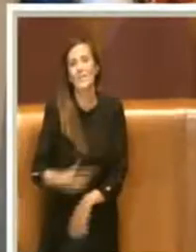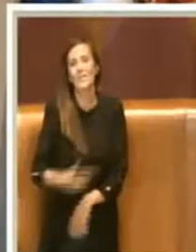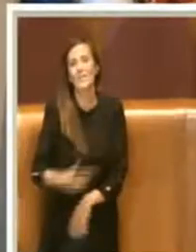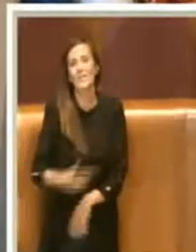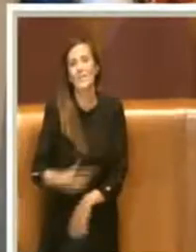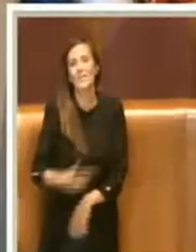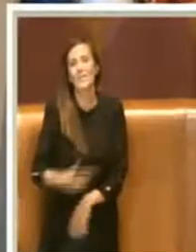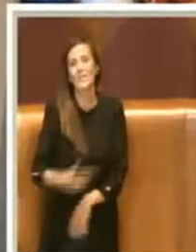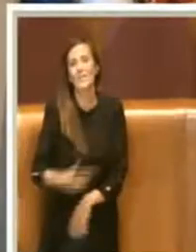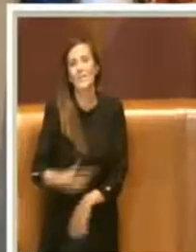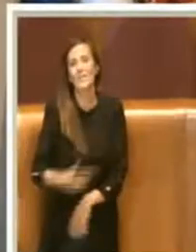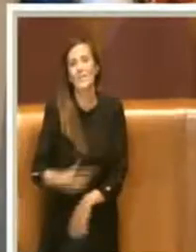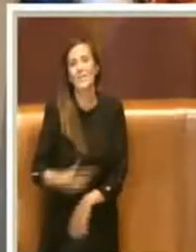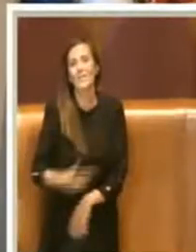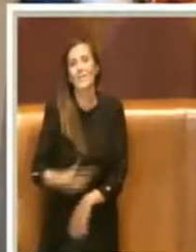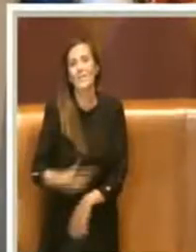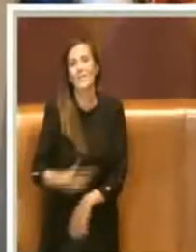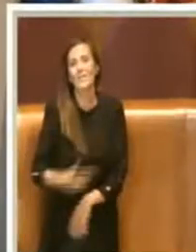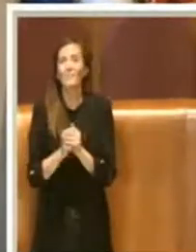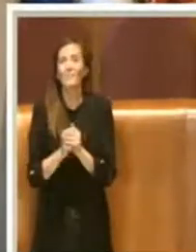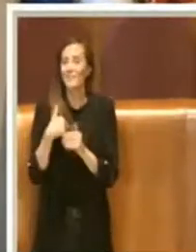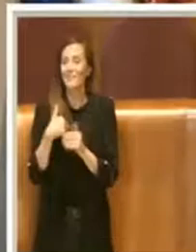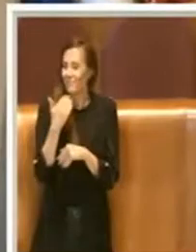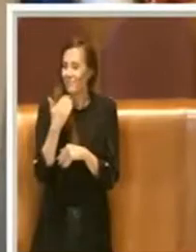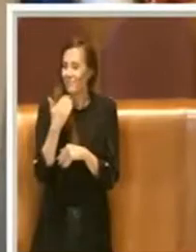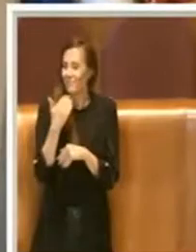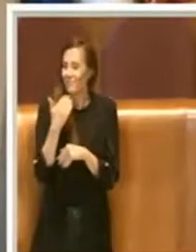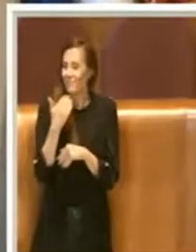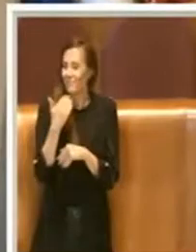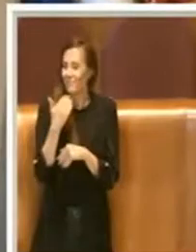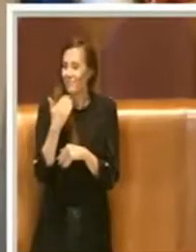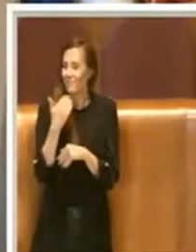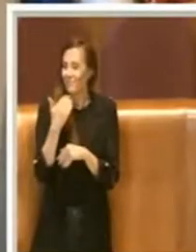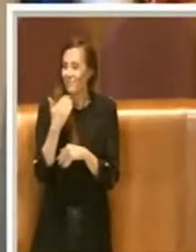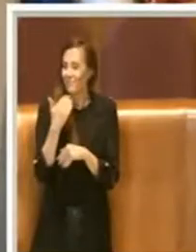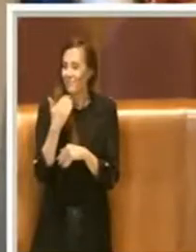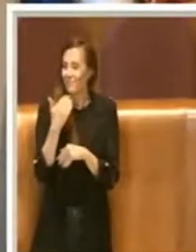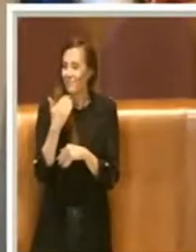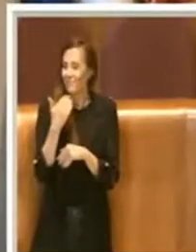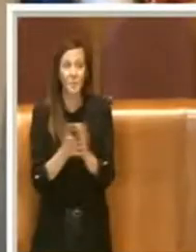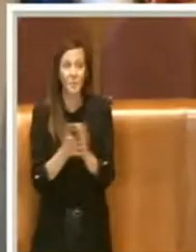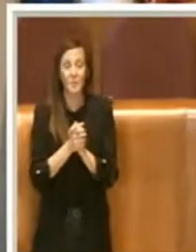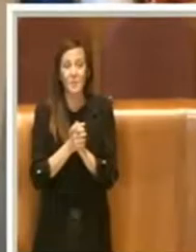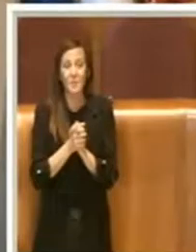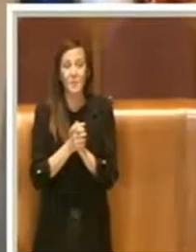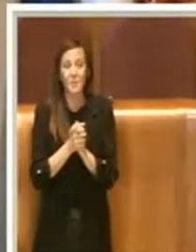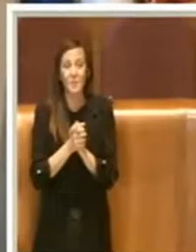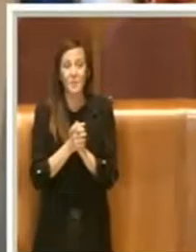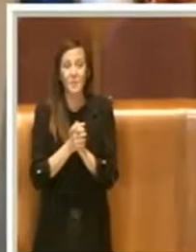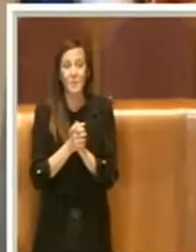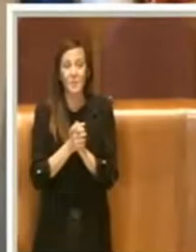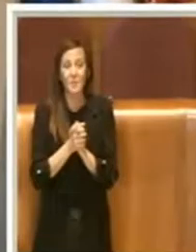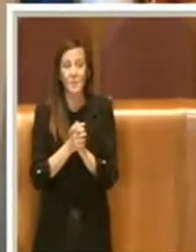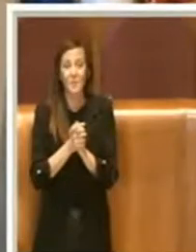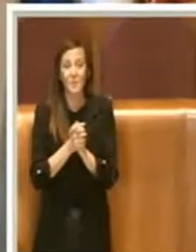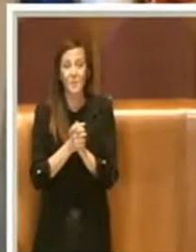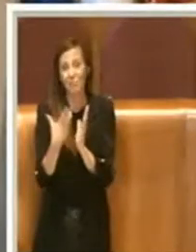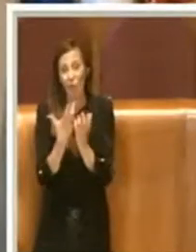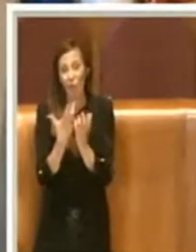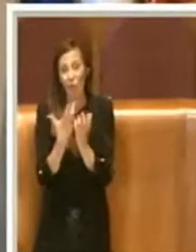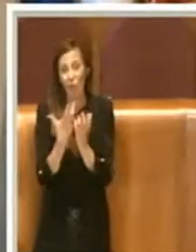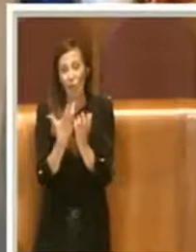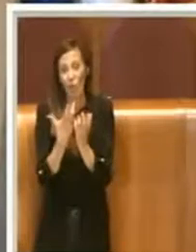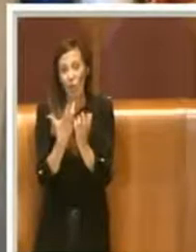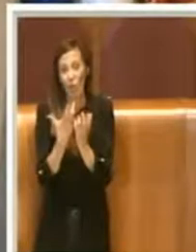Sì, grazie Presidente. Vede, in questo emendamento, il cui contenuto